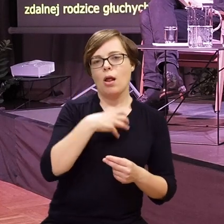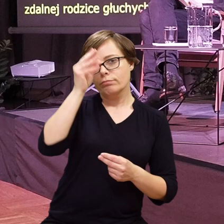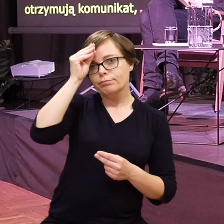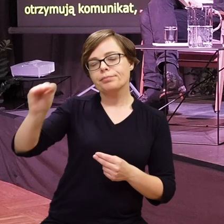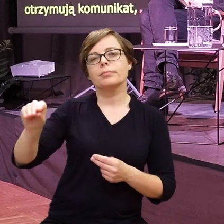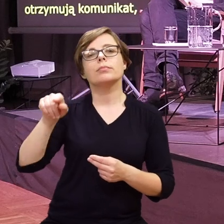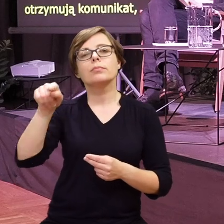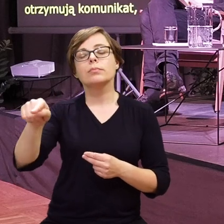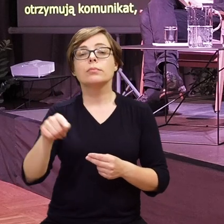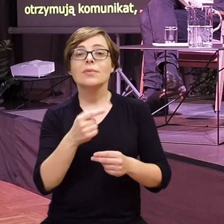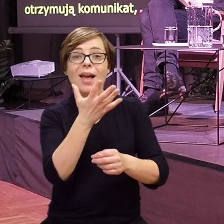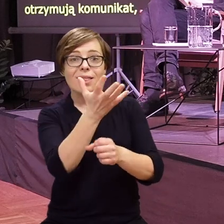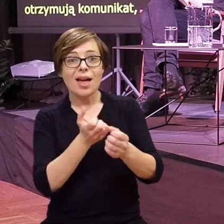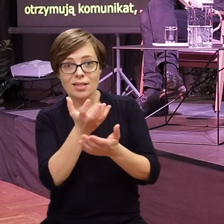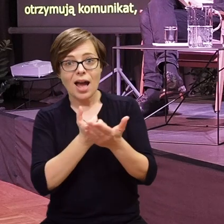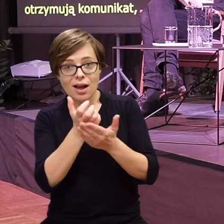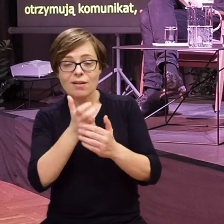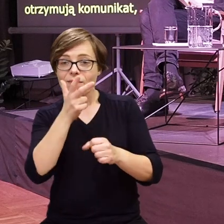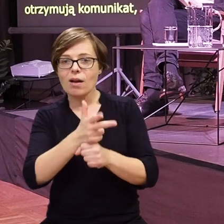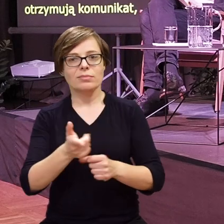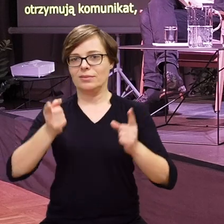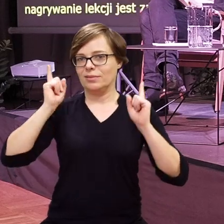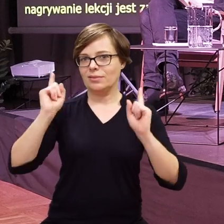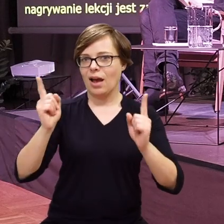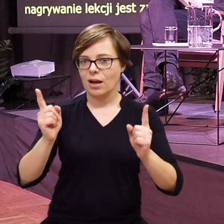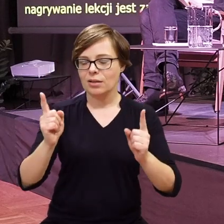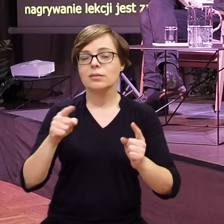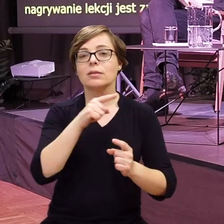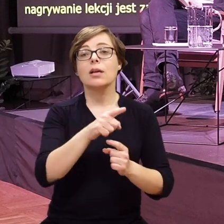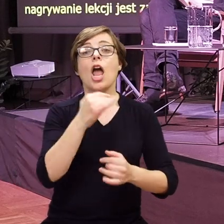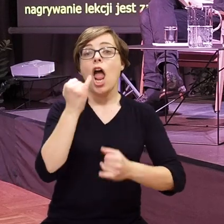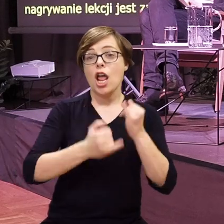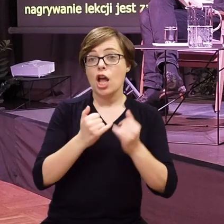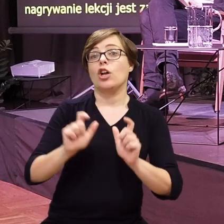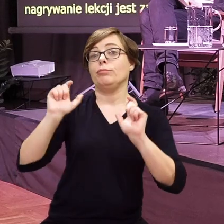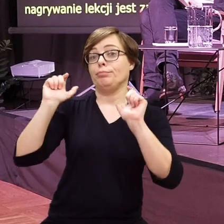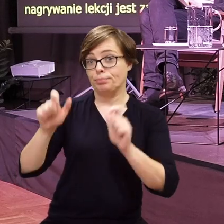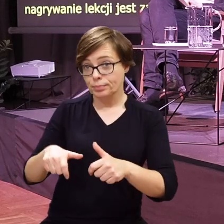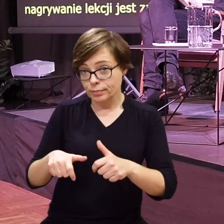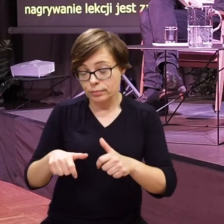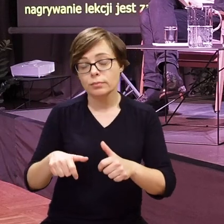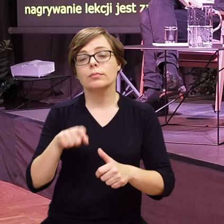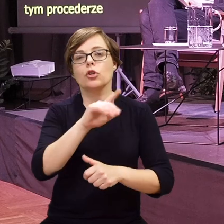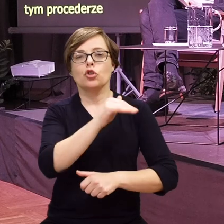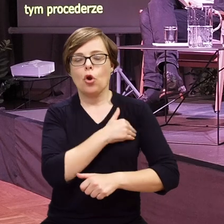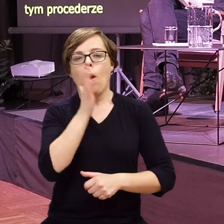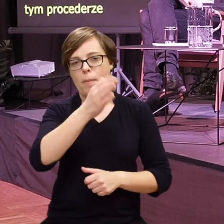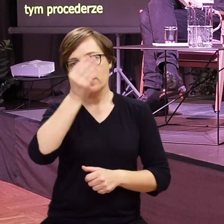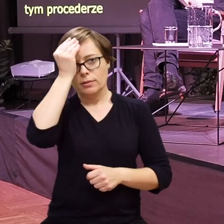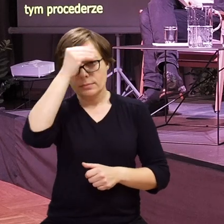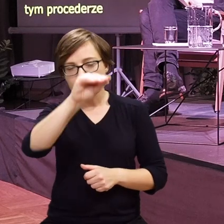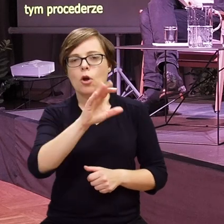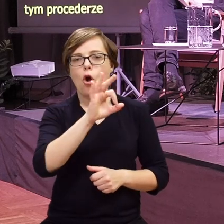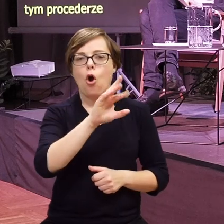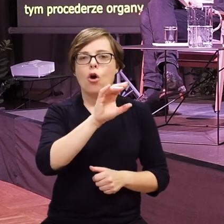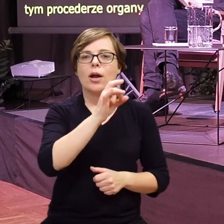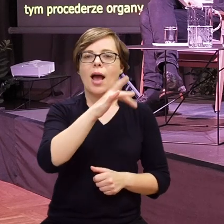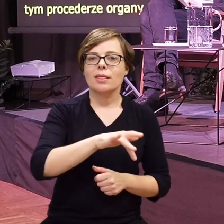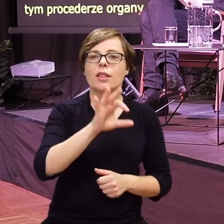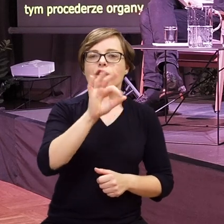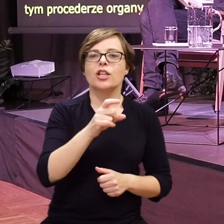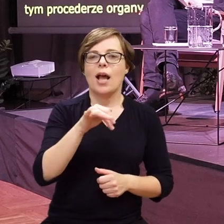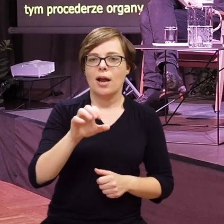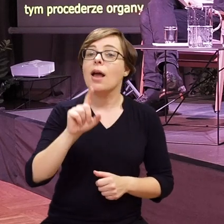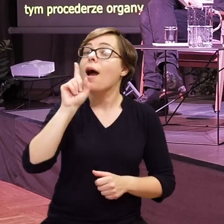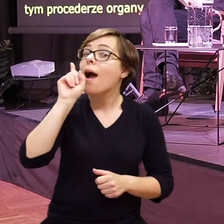że nagrywanie lekcji jest zabronione i że szkoła będzie powiadamiała o tym procederze organy ścigania. Komunikat